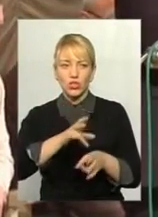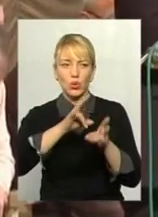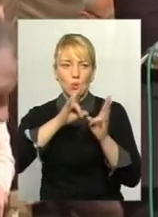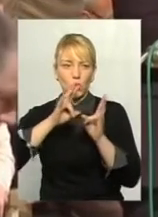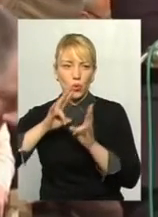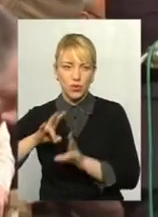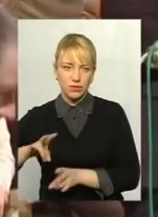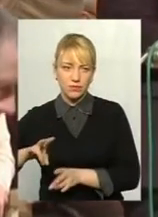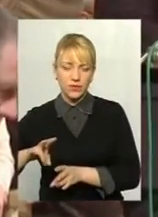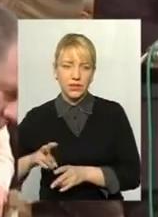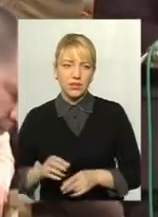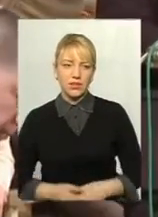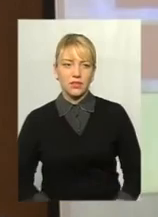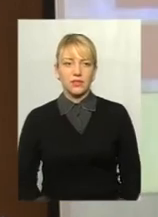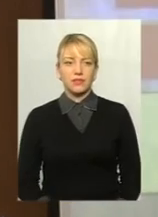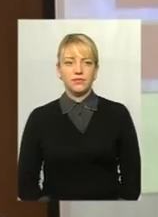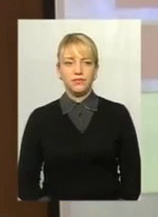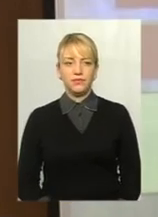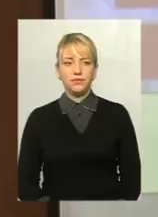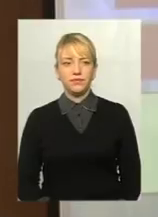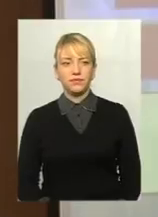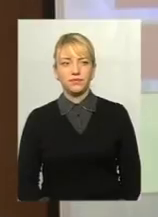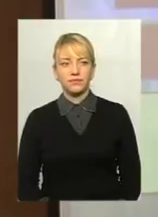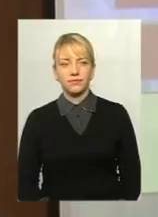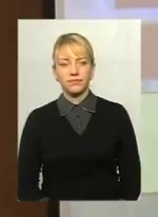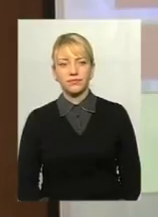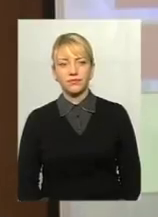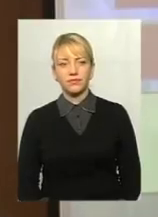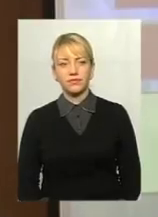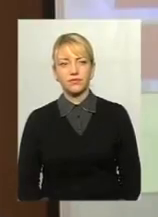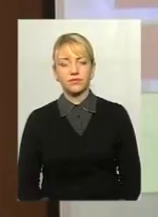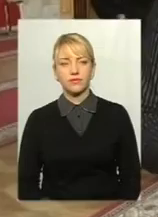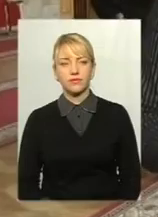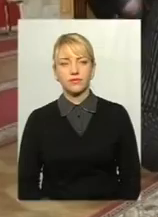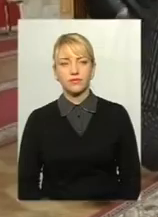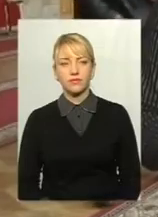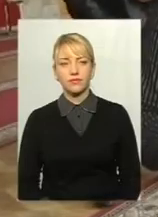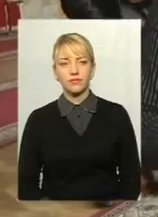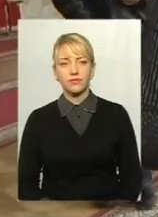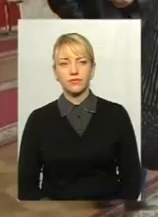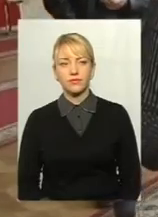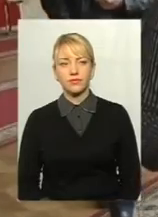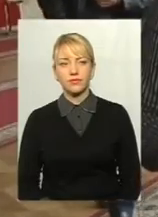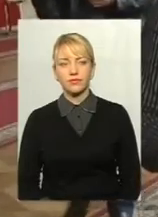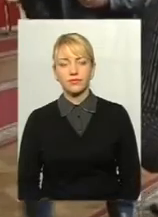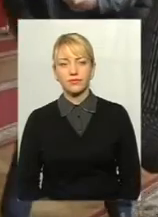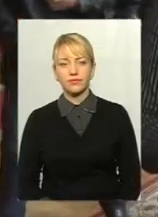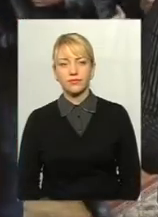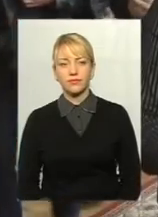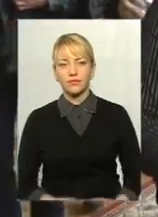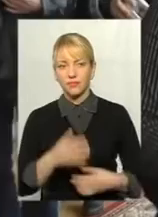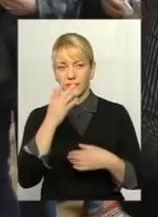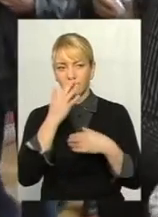на візит міністра аграрної політики і продовольства, щоб від нього почути відповіді на доленосні питання. Міністр аграрної політики мав дуже